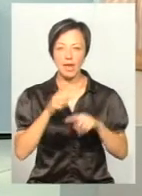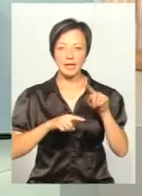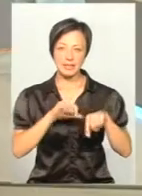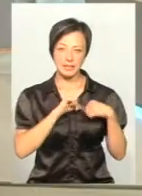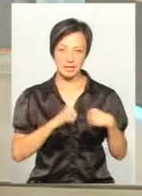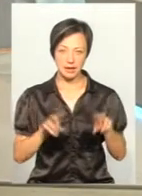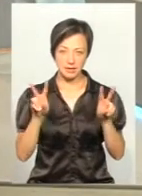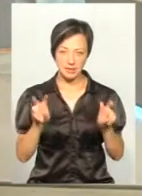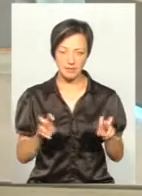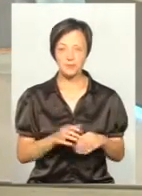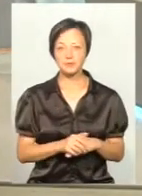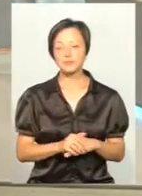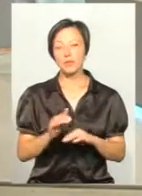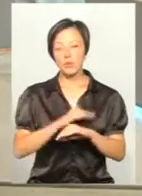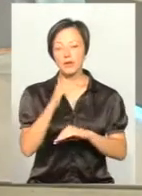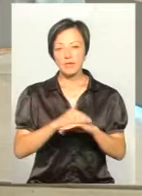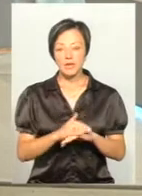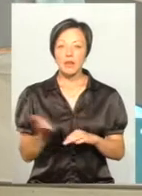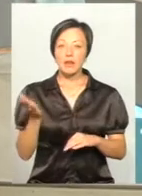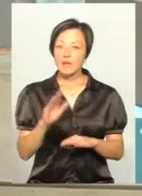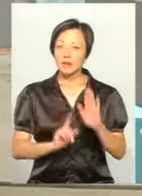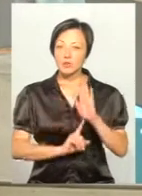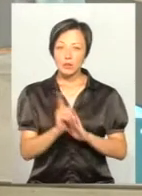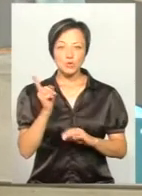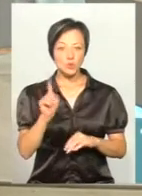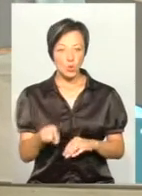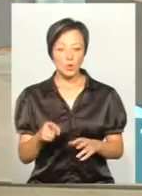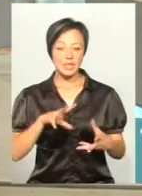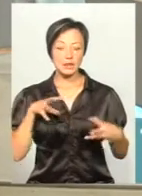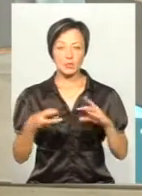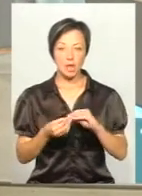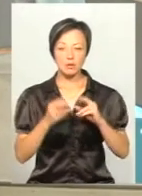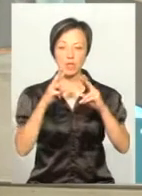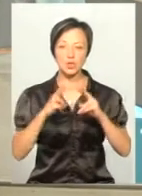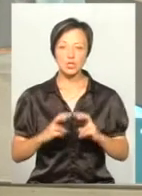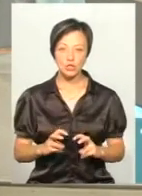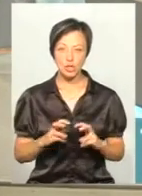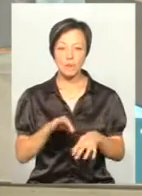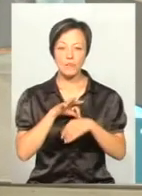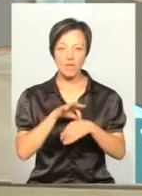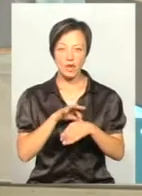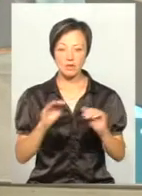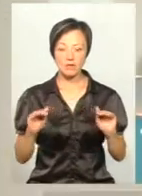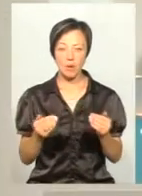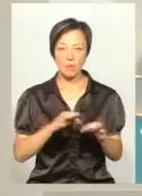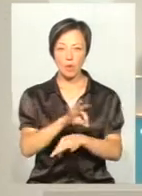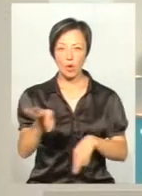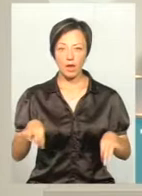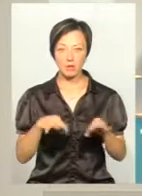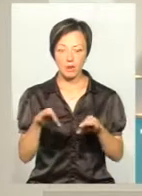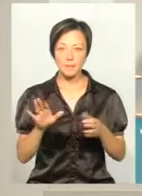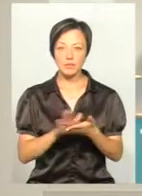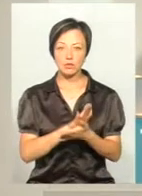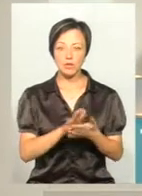Добрий вечір. Доброго вечора. Шановні, давайте почнемо з того, що от за результатами дослідження, проведеного в рамках проєкту «Юсейд